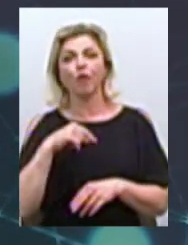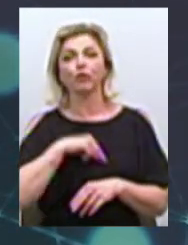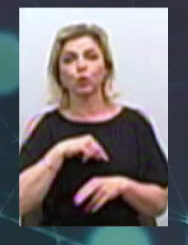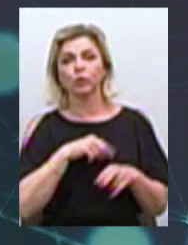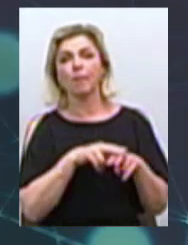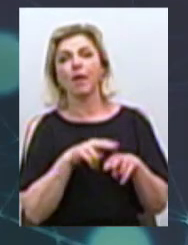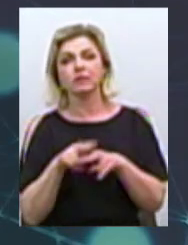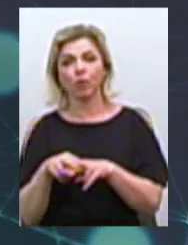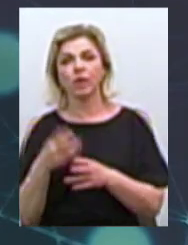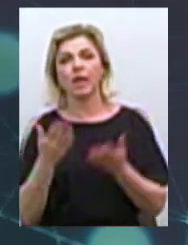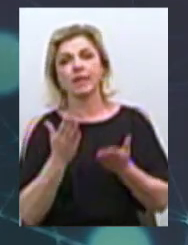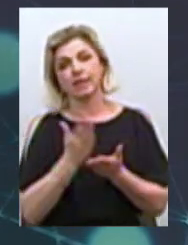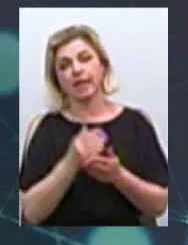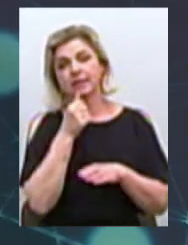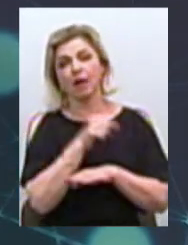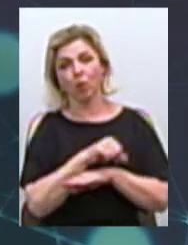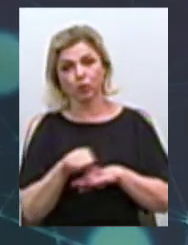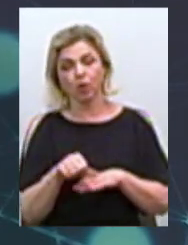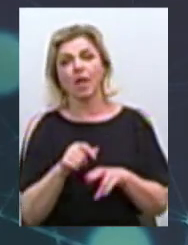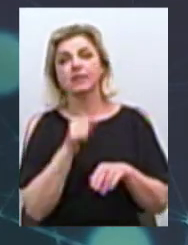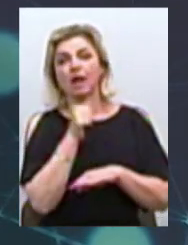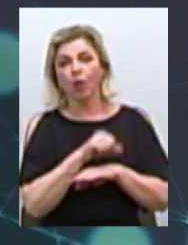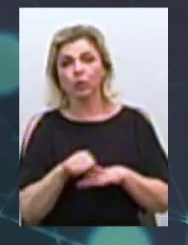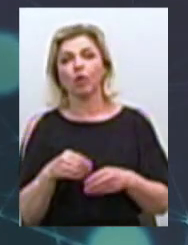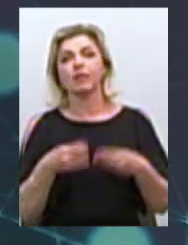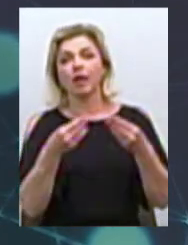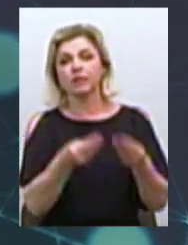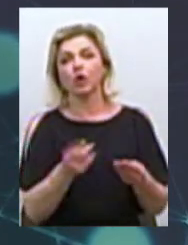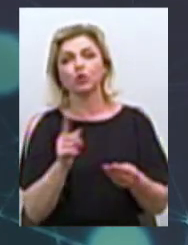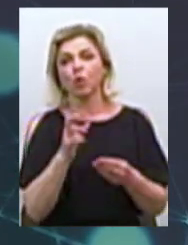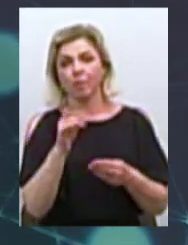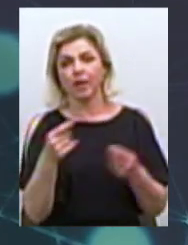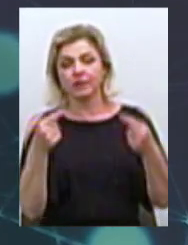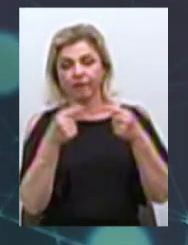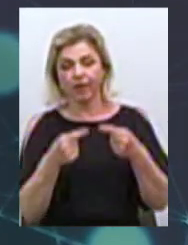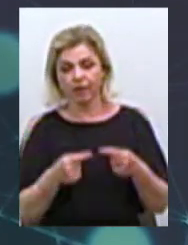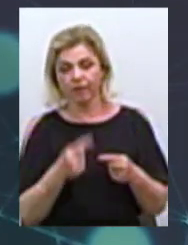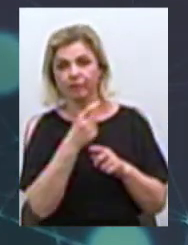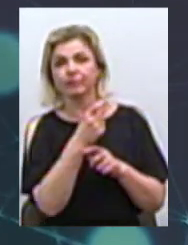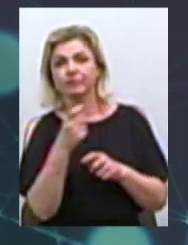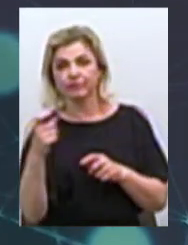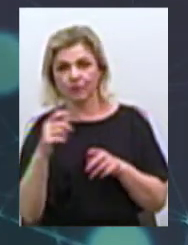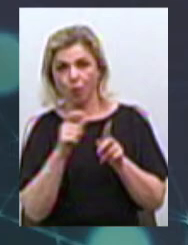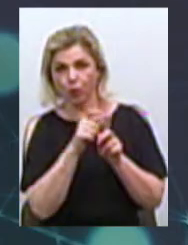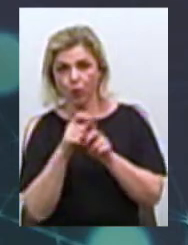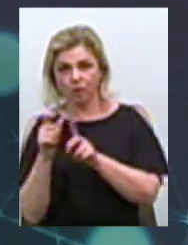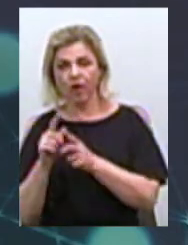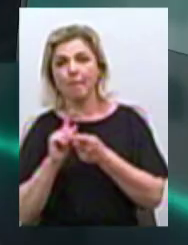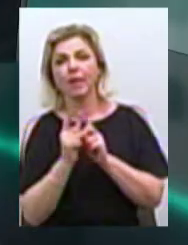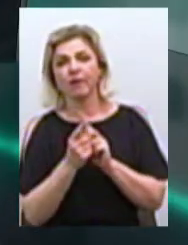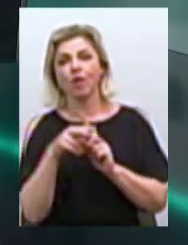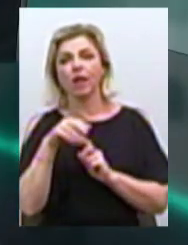паспорти, якщо є за кордоні. За кордоні надаються для того, щоб завірити так звану транслітерацію, тобто переклад